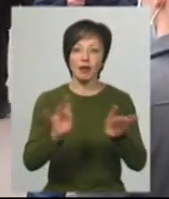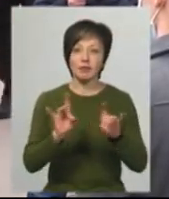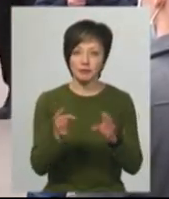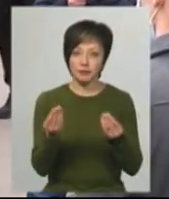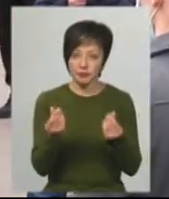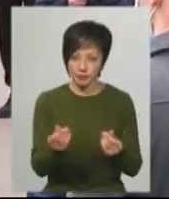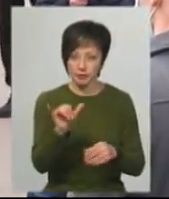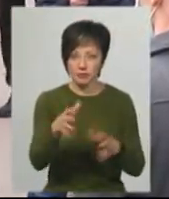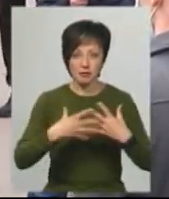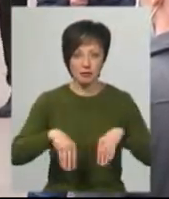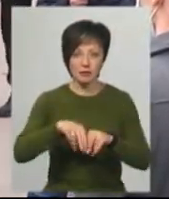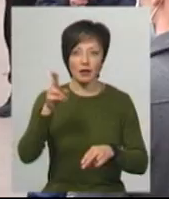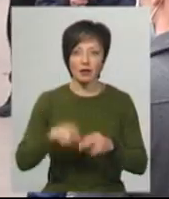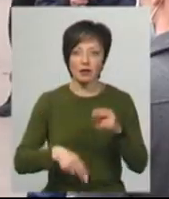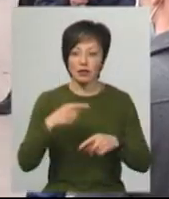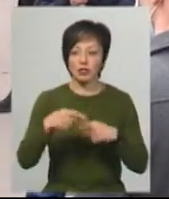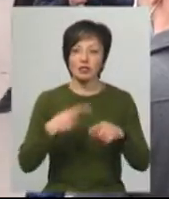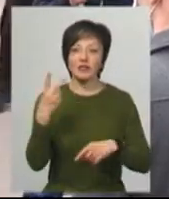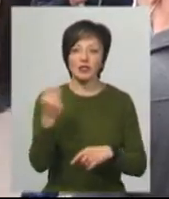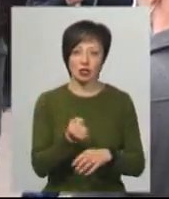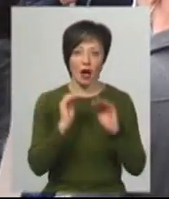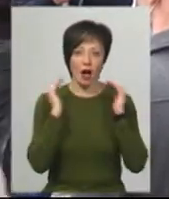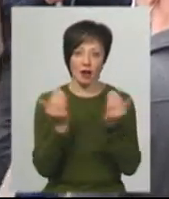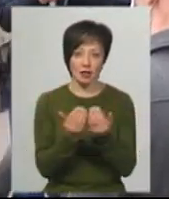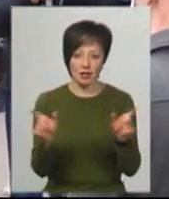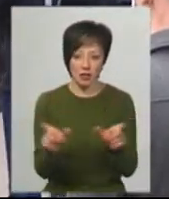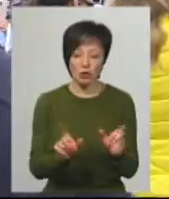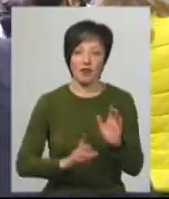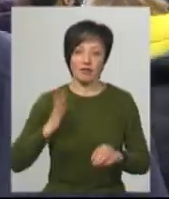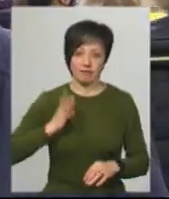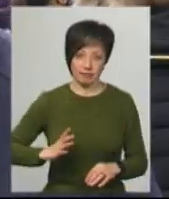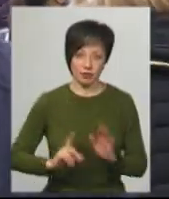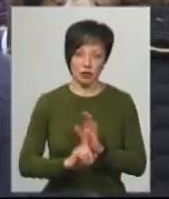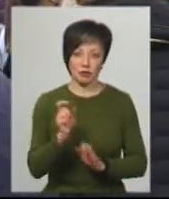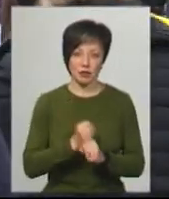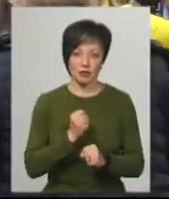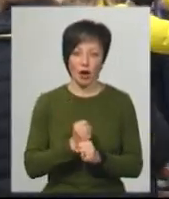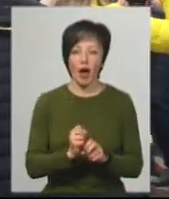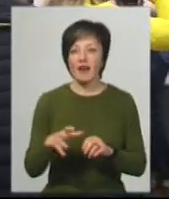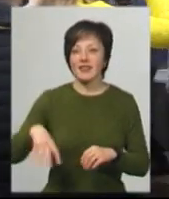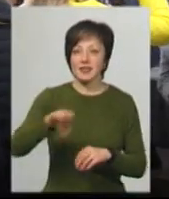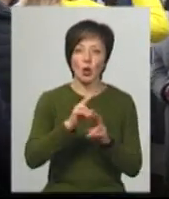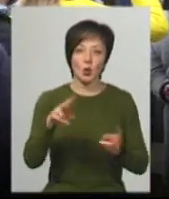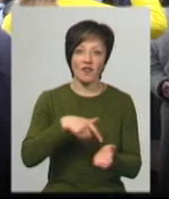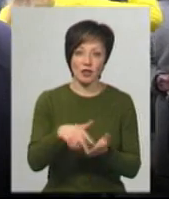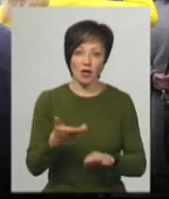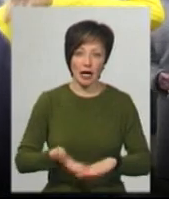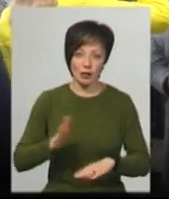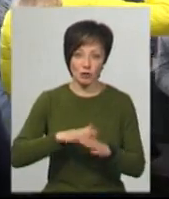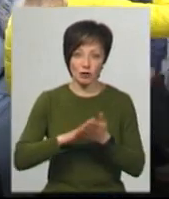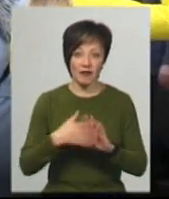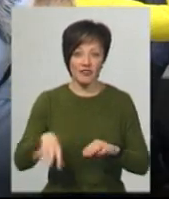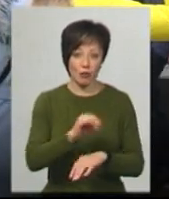гроші в його родини закінчилися за два тижні карантину, тому він вимушений почати працювати. Всі, хто тут вийшов в кризові ситуації, якби все було